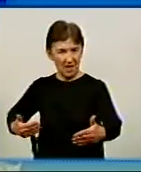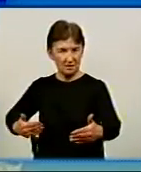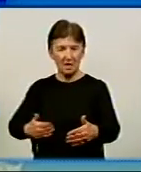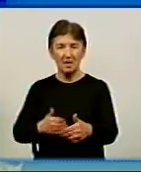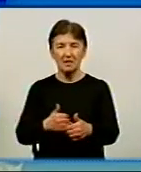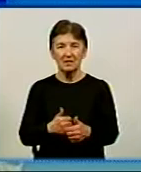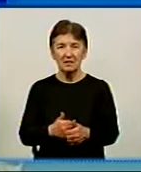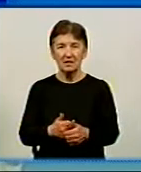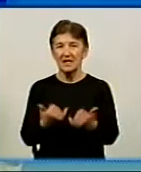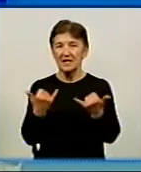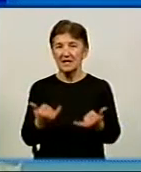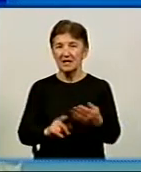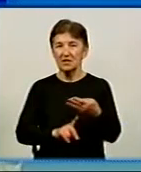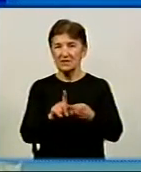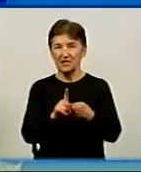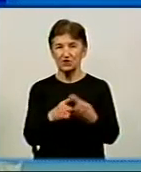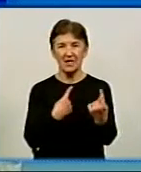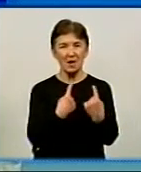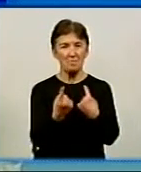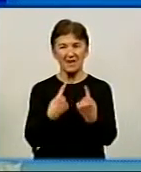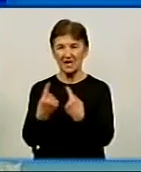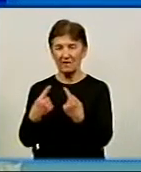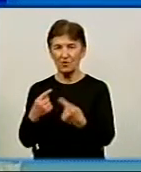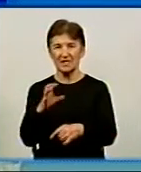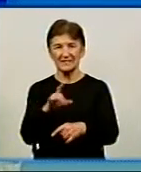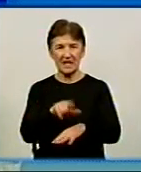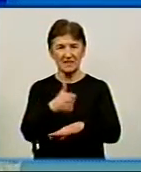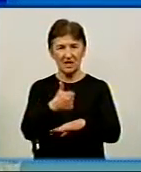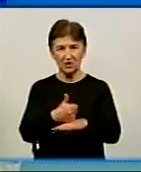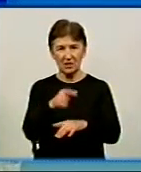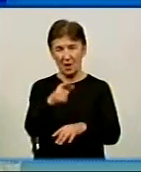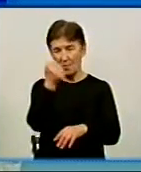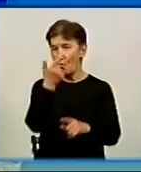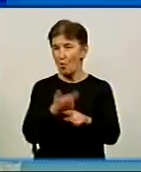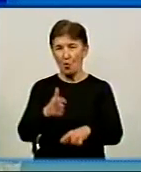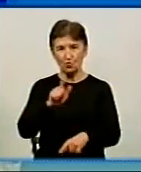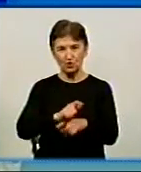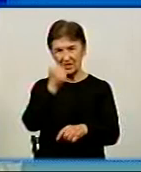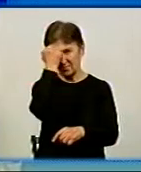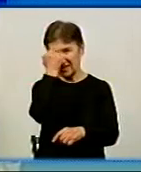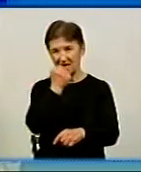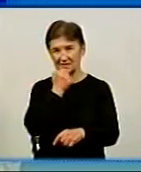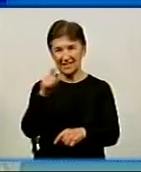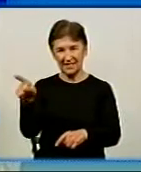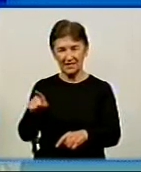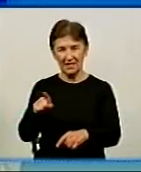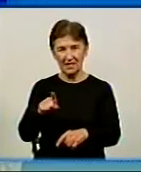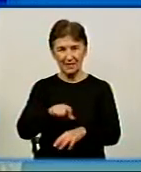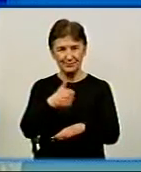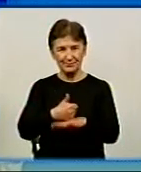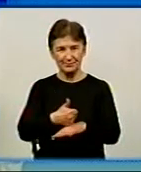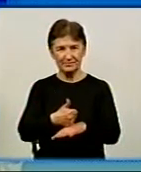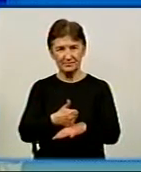І ми почали переговори з начальником госпіталю. Я дуже вдячний Геннаді Петровичу, Который, коли ми говорили з ним, він